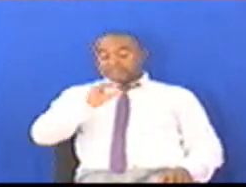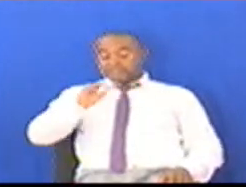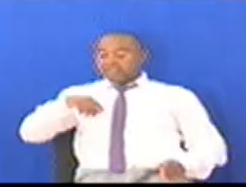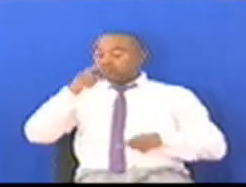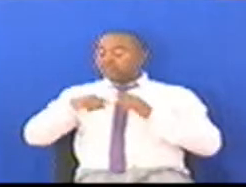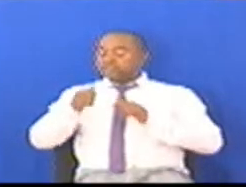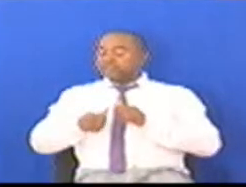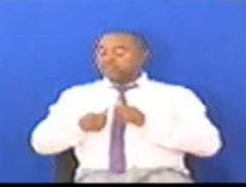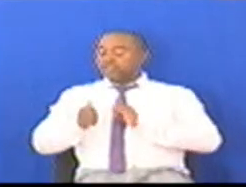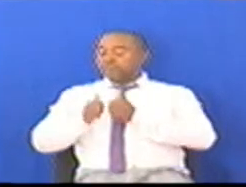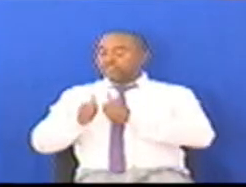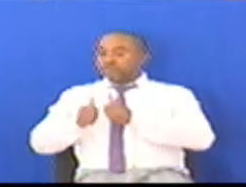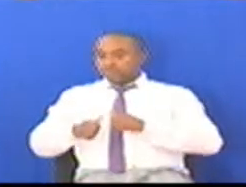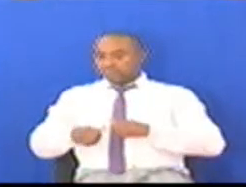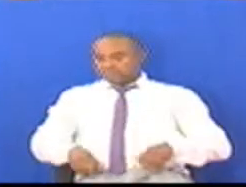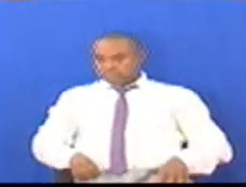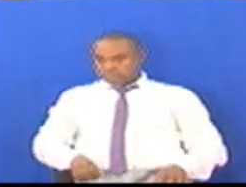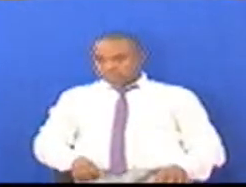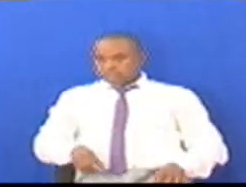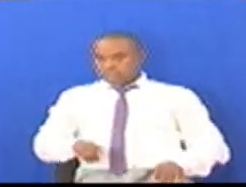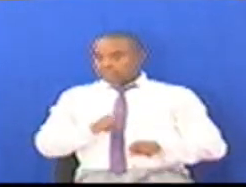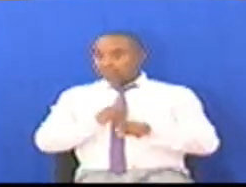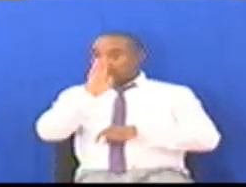Mwishmua Speaker Mwishmua Million Naona